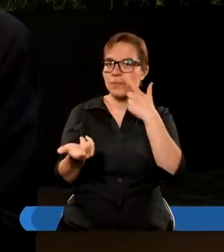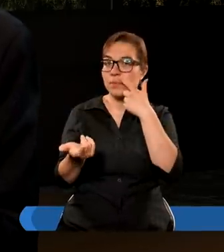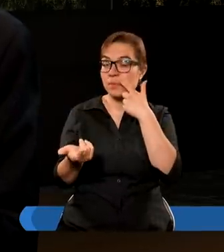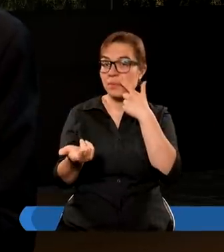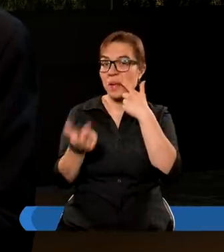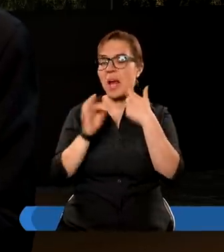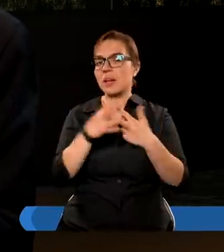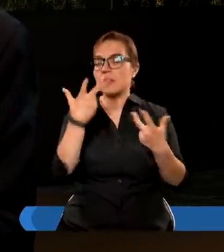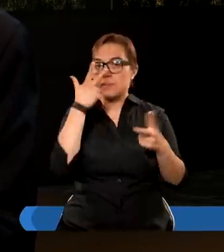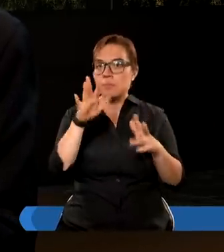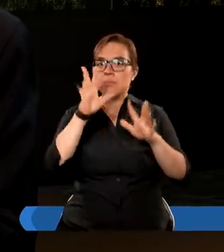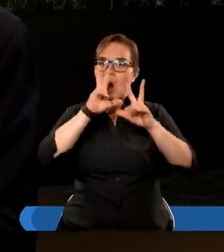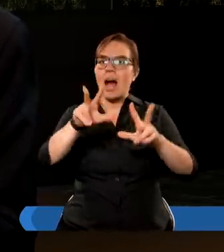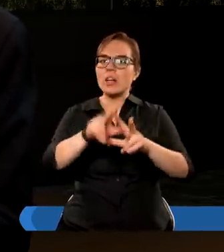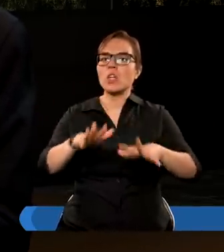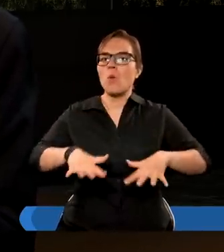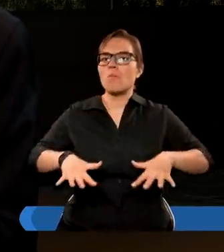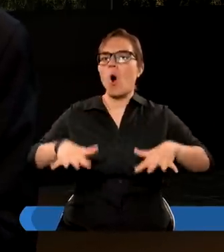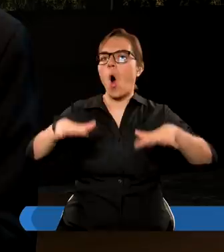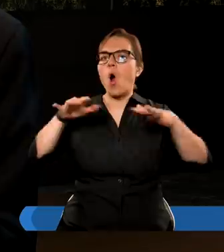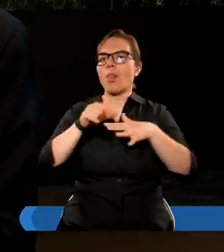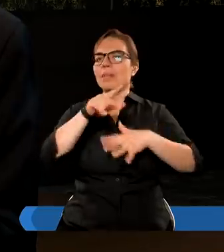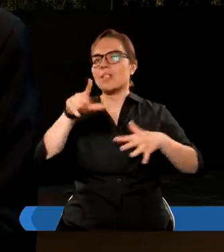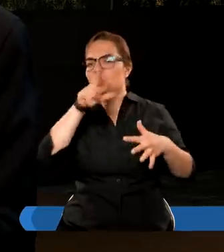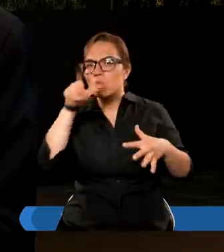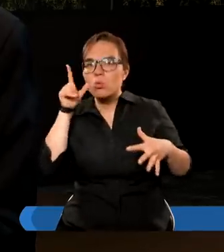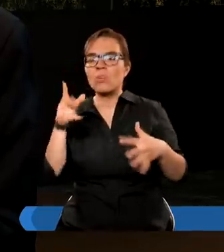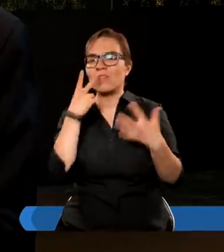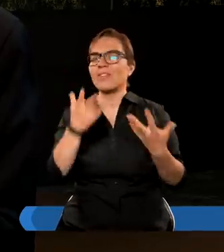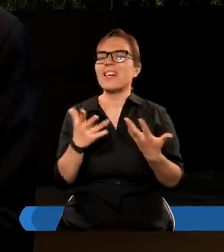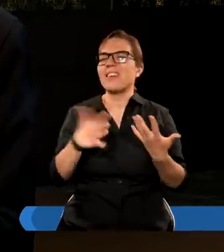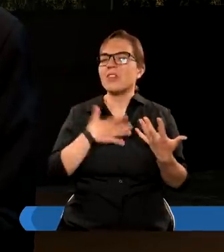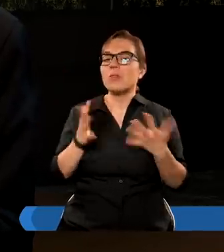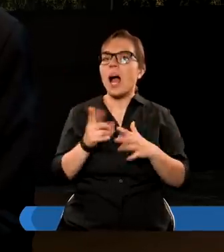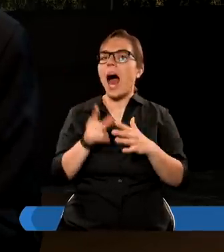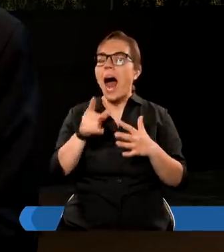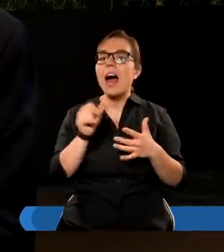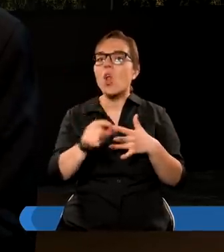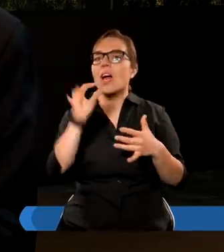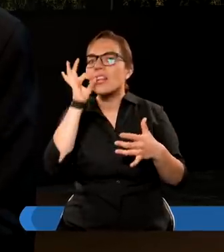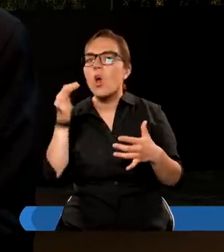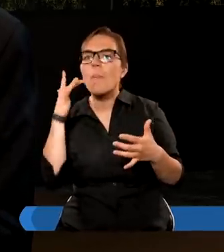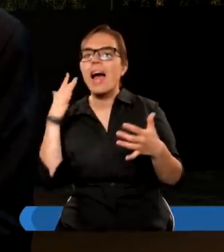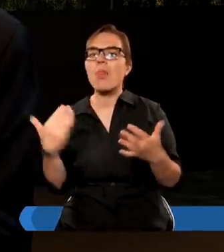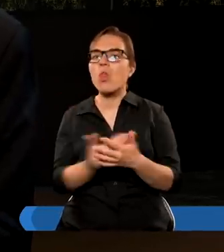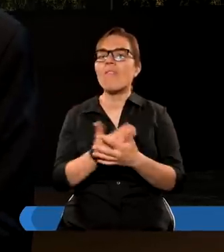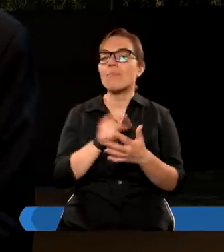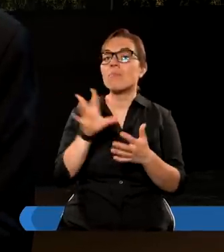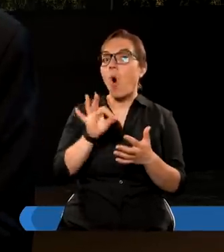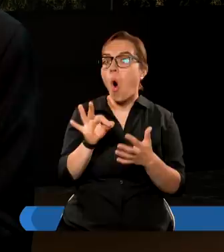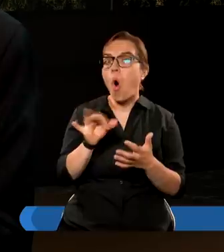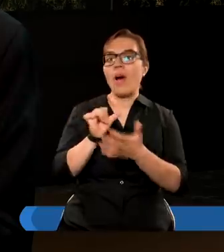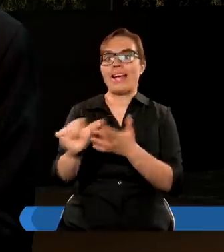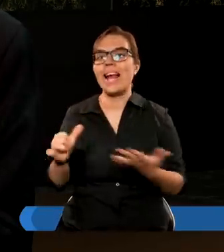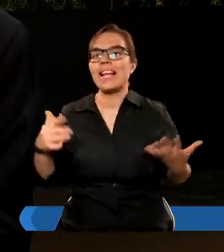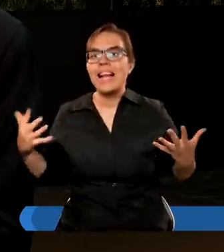Gdybyśmy popatrzyli, kiedyś zbliża się potop, próbuje ratować tych ludzi w dziwny sposób, ale to też jest dobra nowina, że jest ratunek,